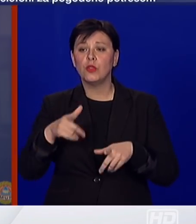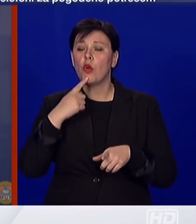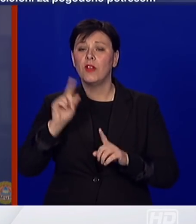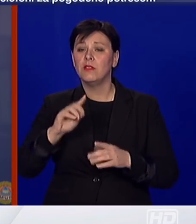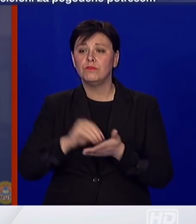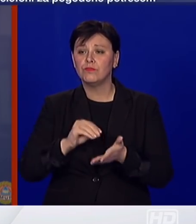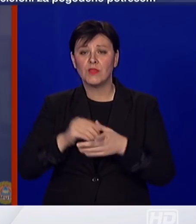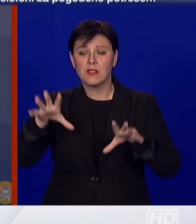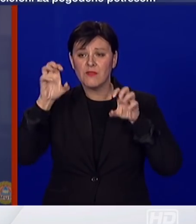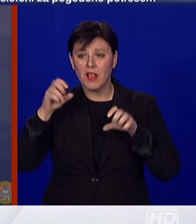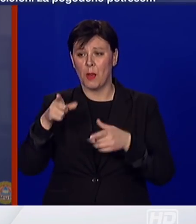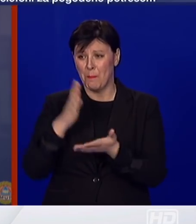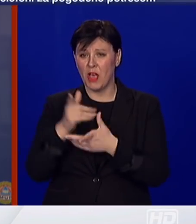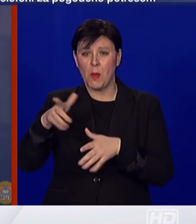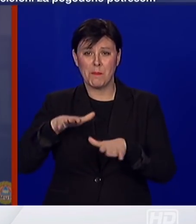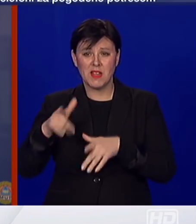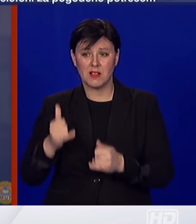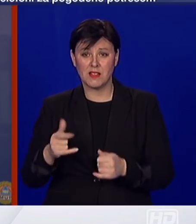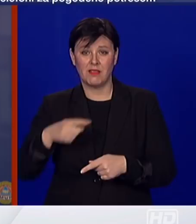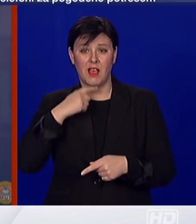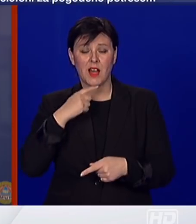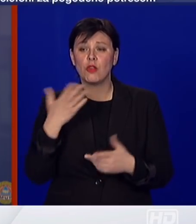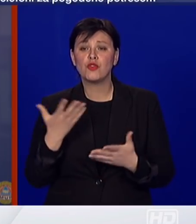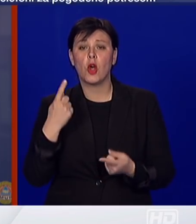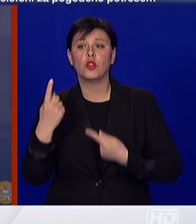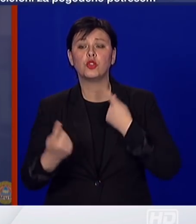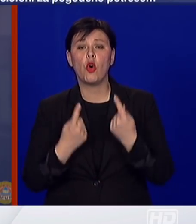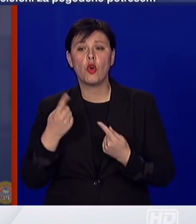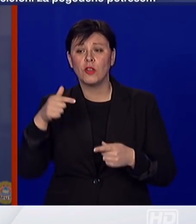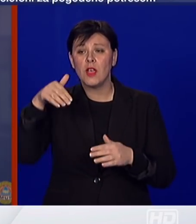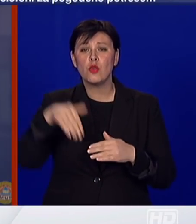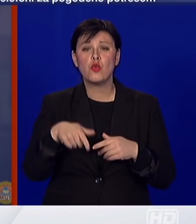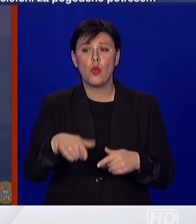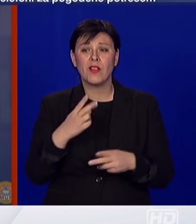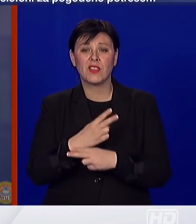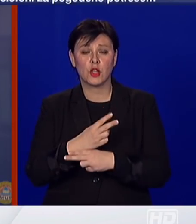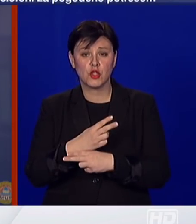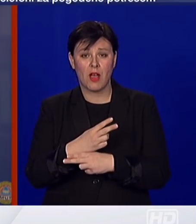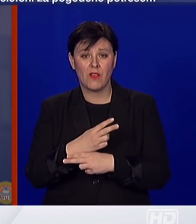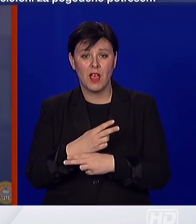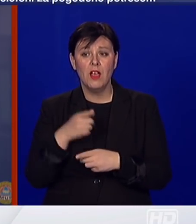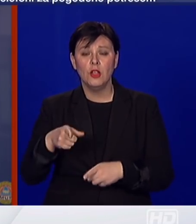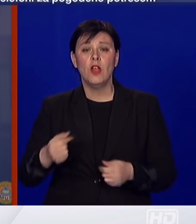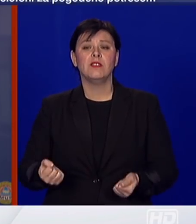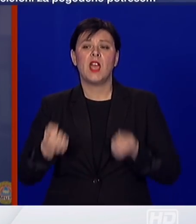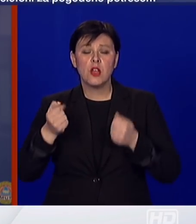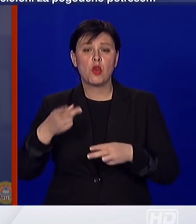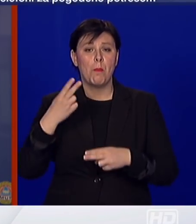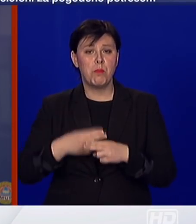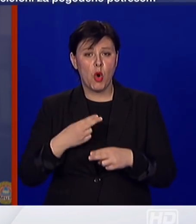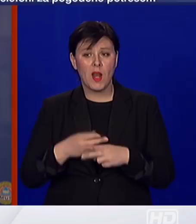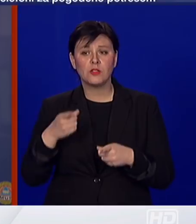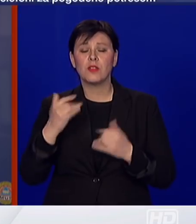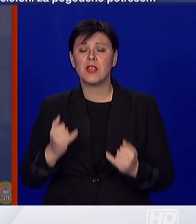gospodin ministar je upravo rekao što se događa na jugu, da su to teške bolesti, teške